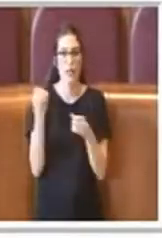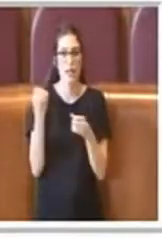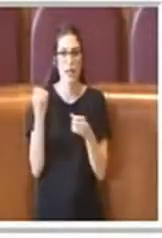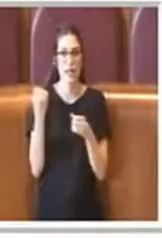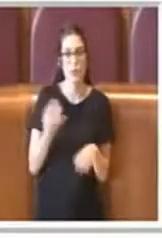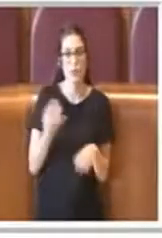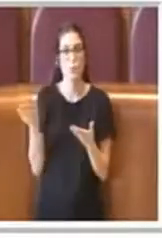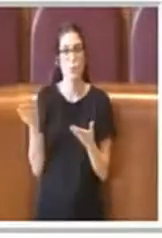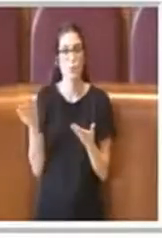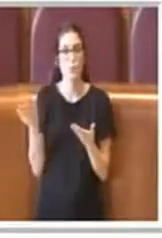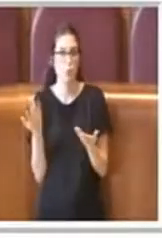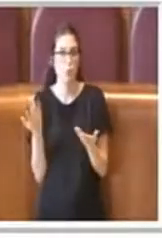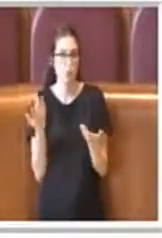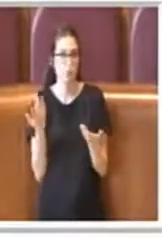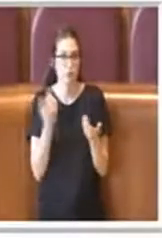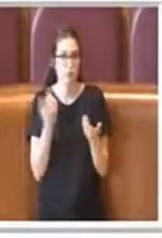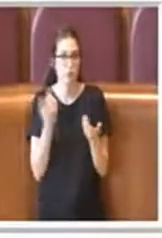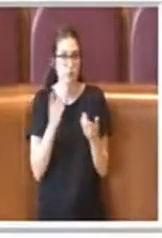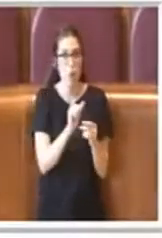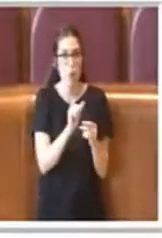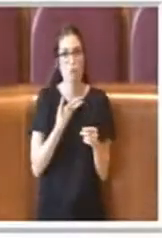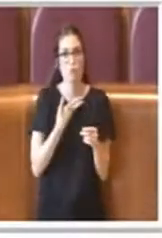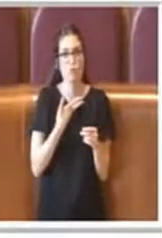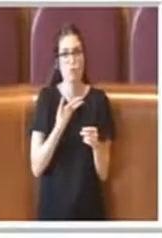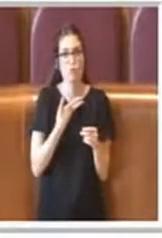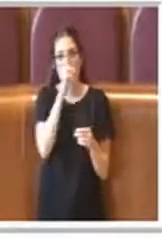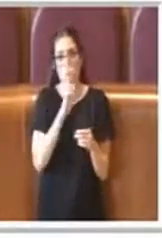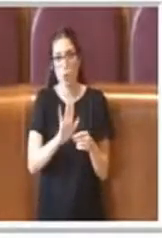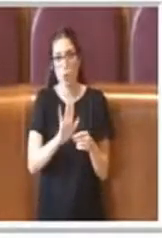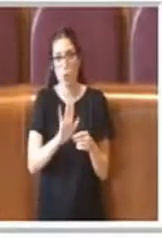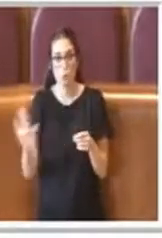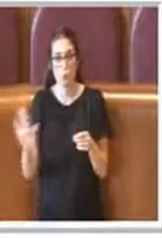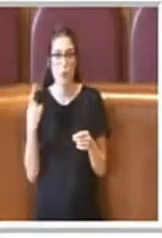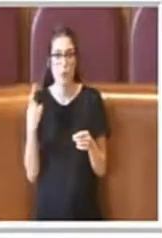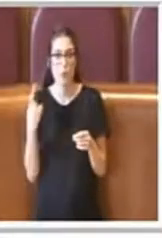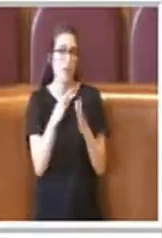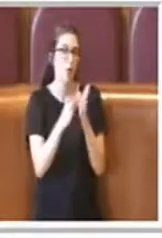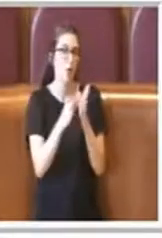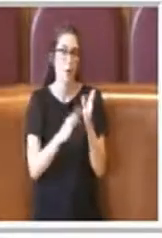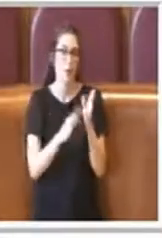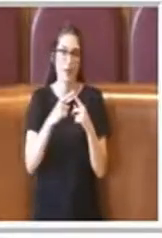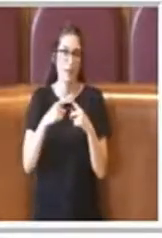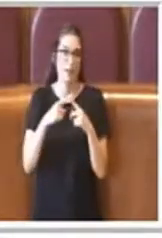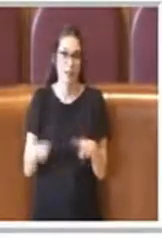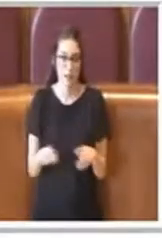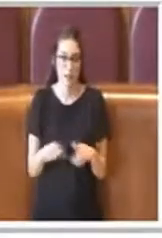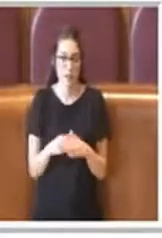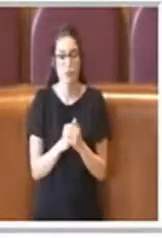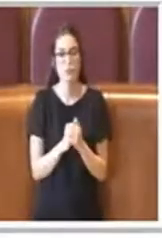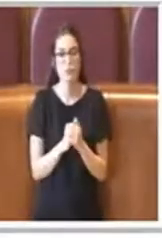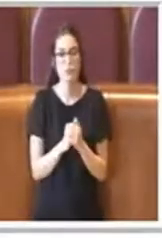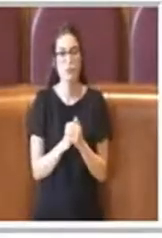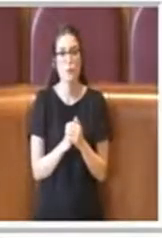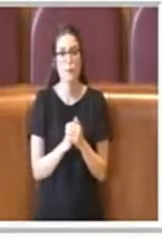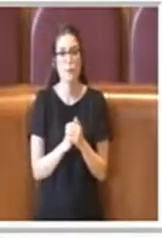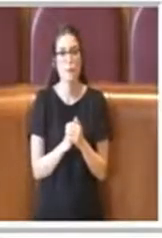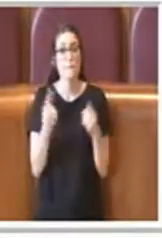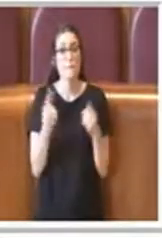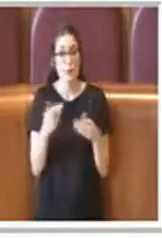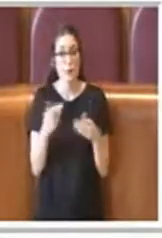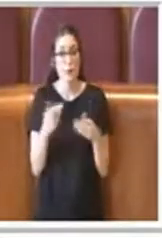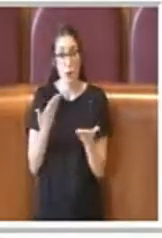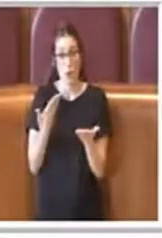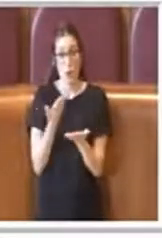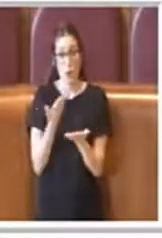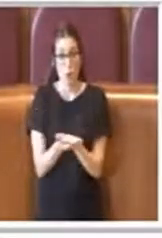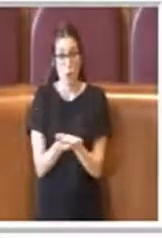doveva entrare all'interno di un'altra regolamentazione. Quindi la proposta